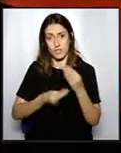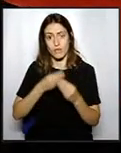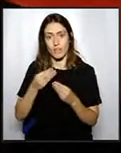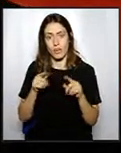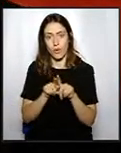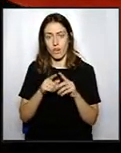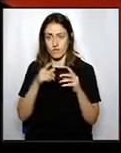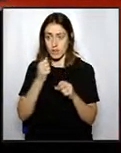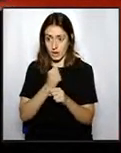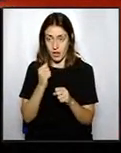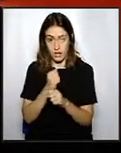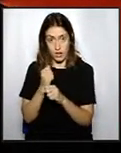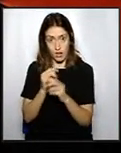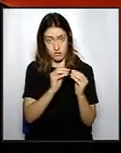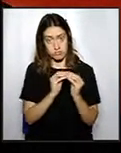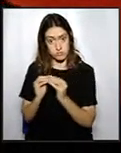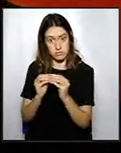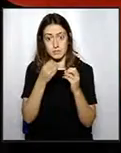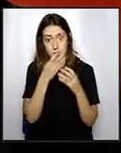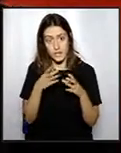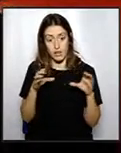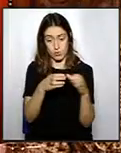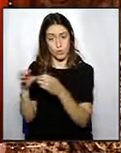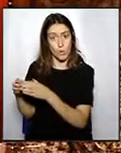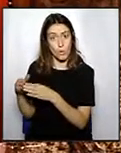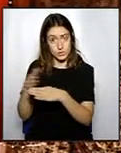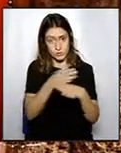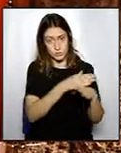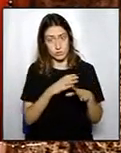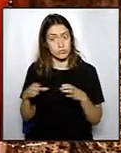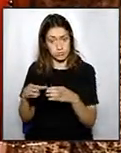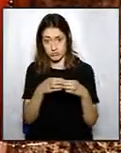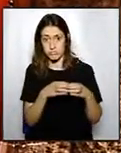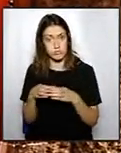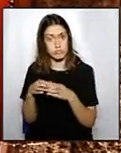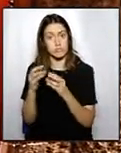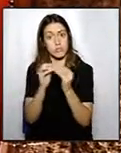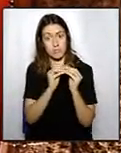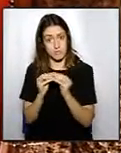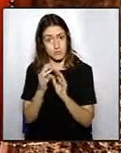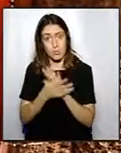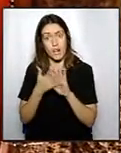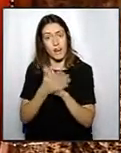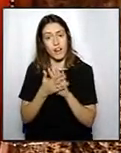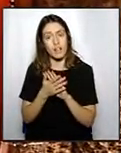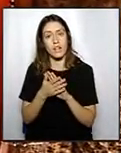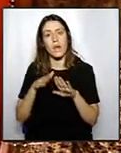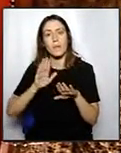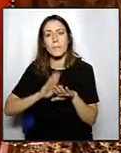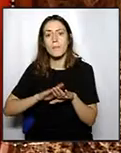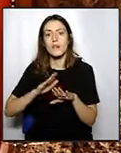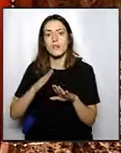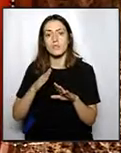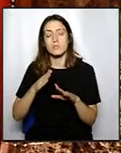treballar entre tots els grups municipals d'aquest consistori, no tan sols de l'equip de govern, sinó que estem més amb els de l'oposició, i possiblement, i